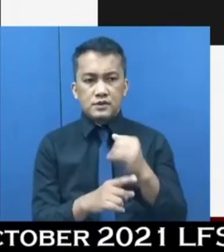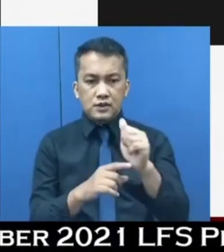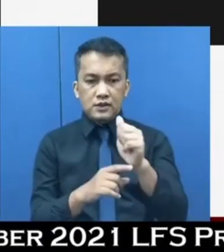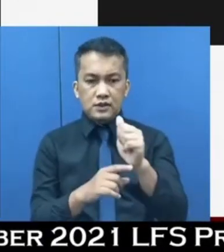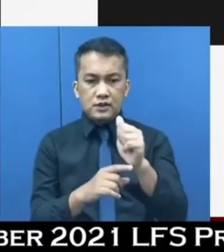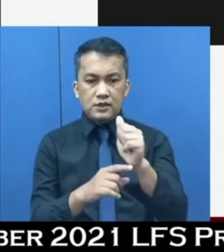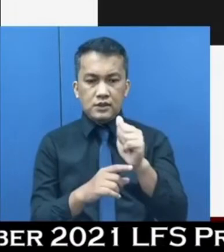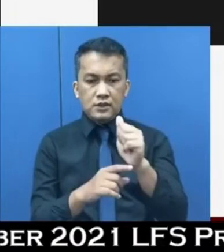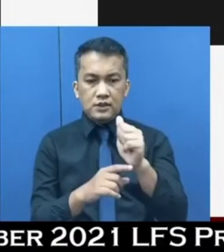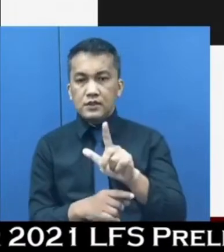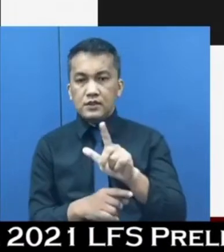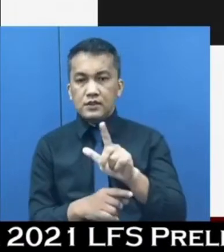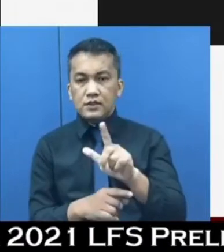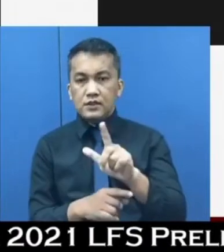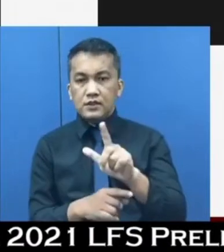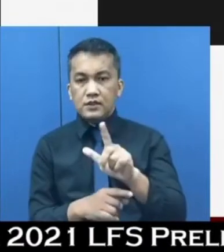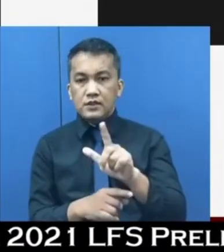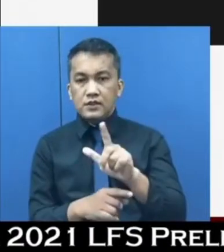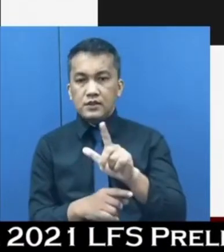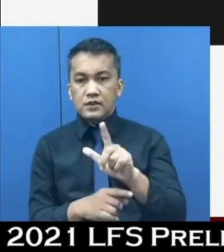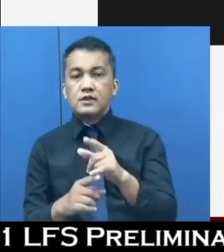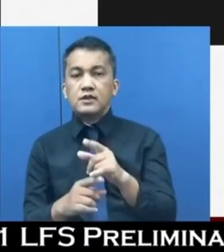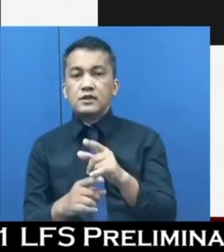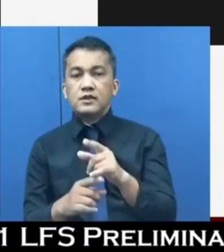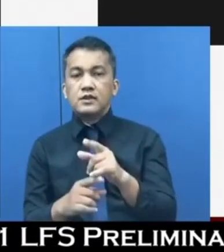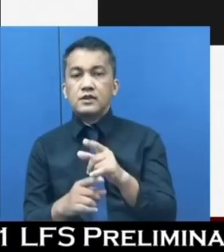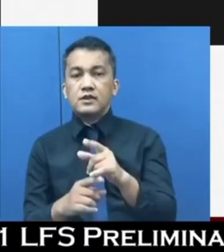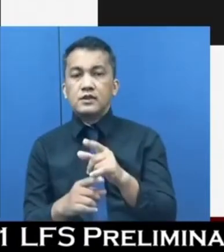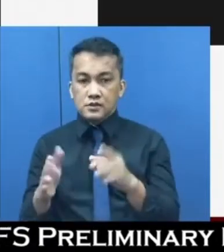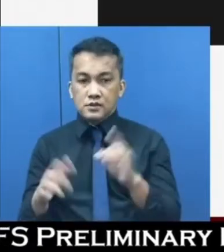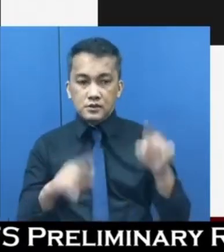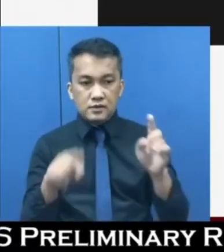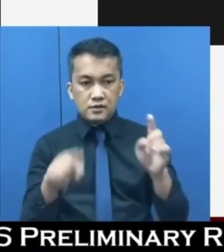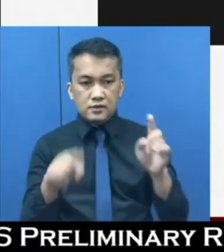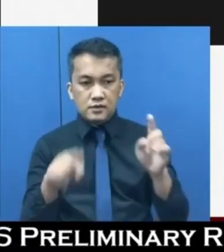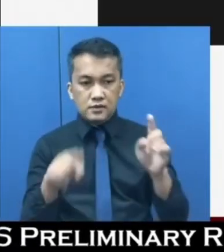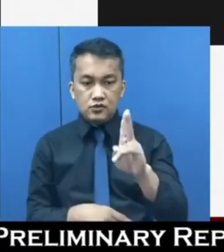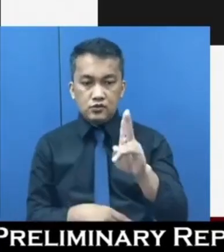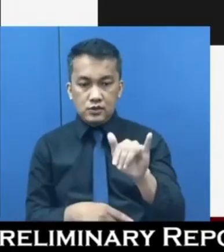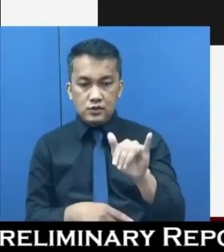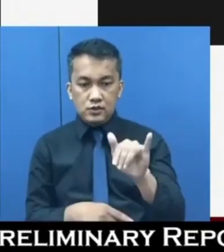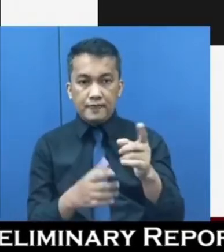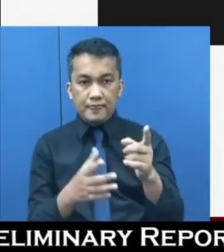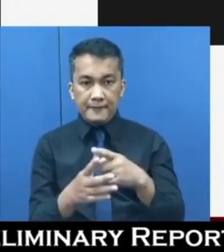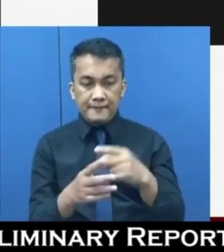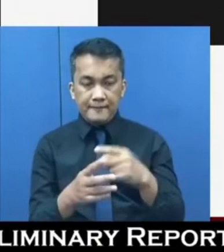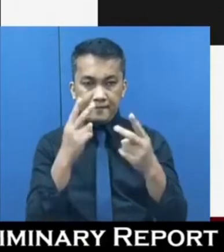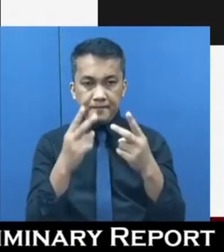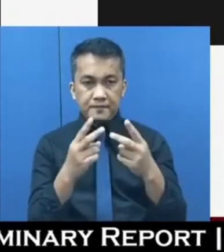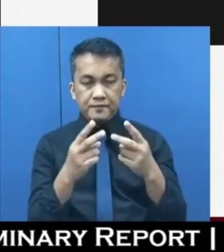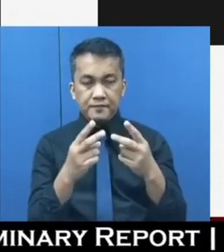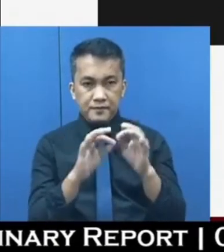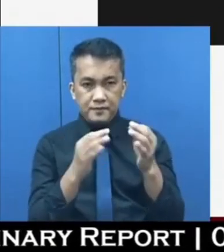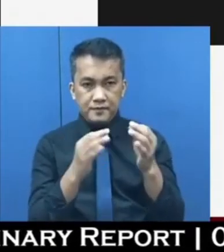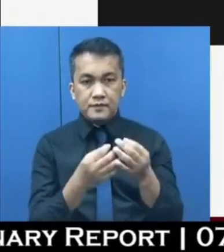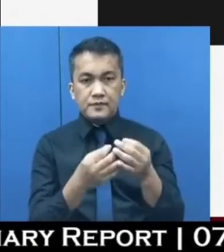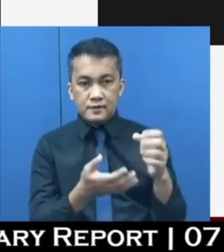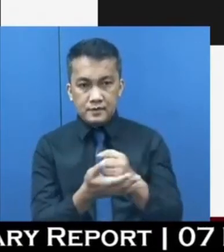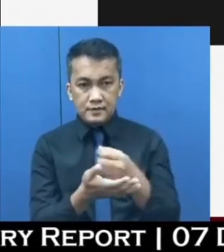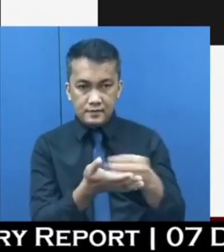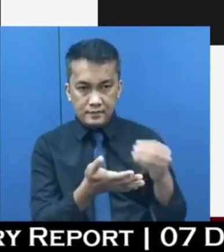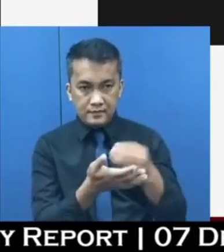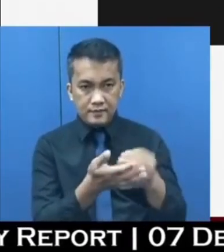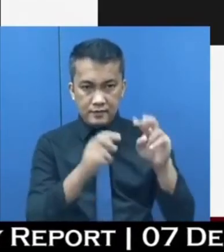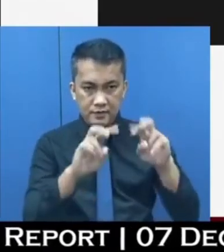July, at October. So, yun yung pagkakaiba. Nung July, dahil nagkaroon tayo ng first visit ng Family Income Expenditure Survey, mas